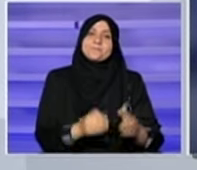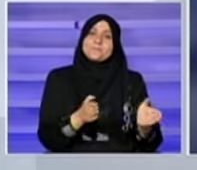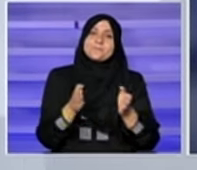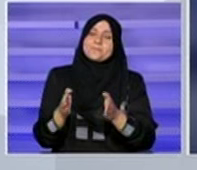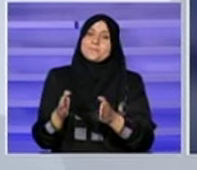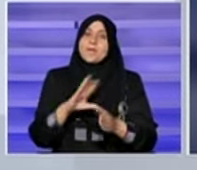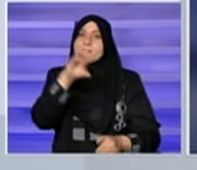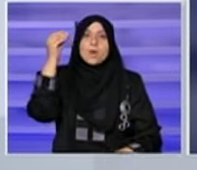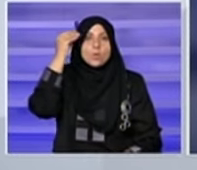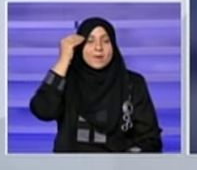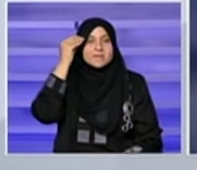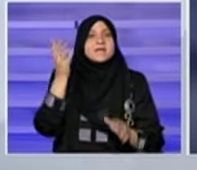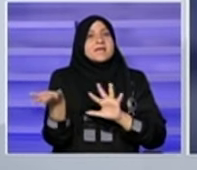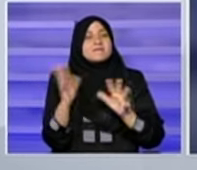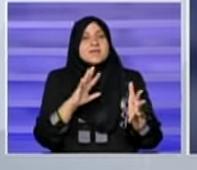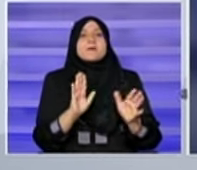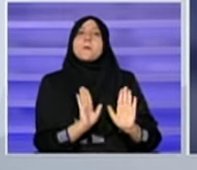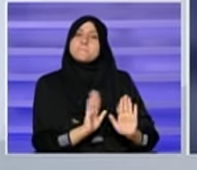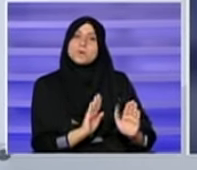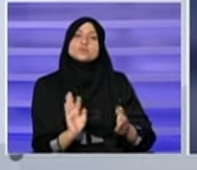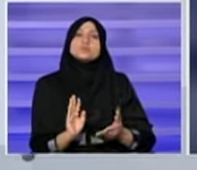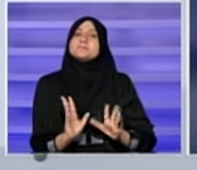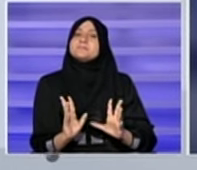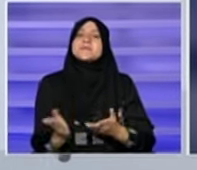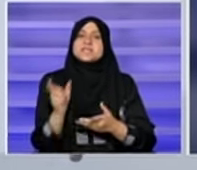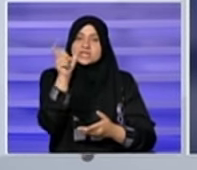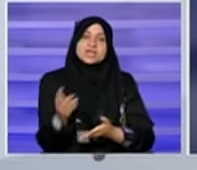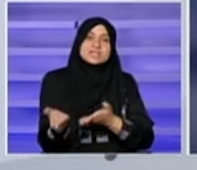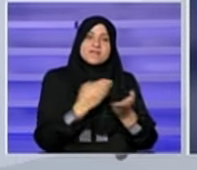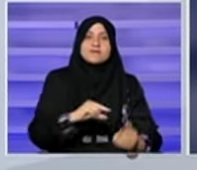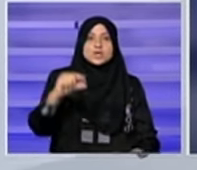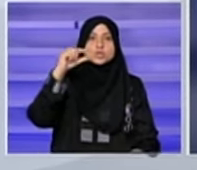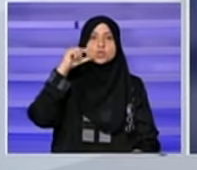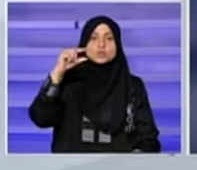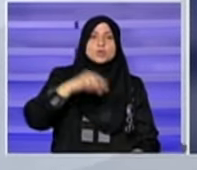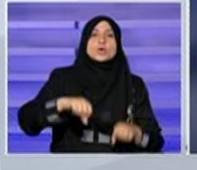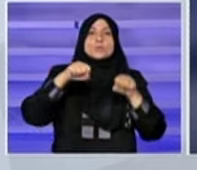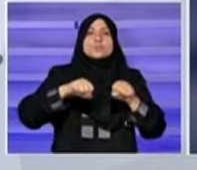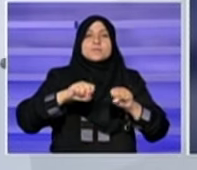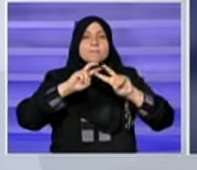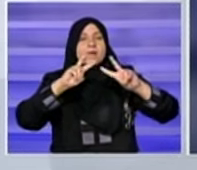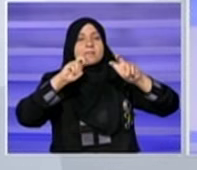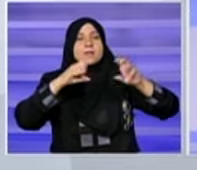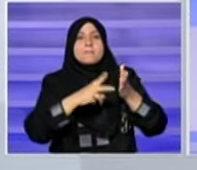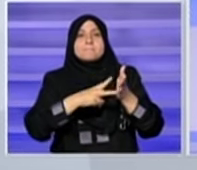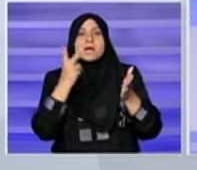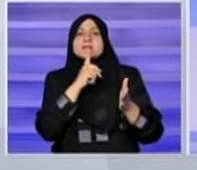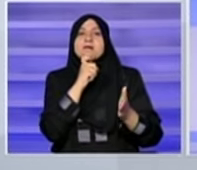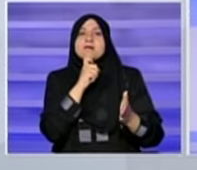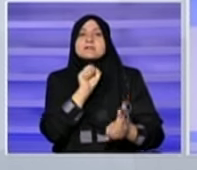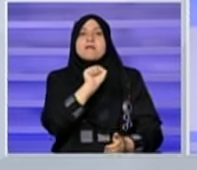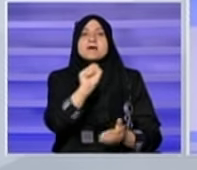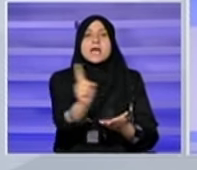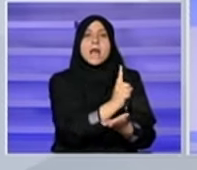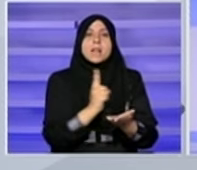ولمزيد من المتابع يسعدنا أن نستضيف معنا في الاستديو الدكتور سعد جاسم مدير أبحاث معهد قطر لبحوث